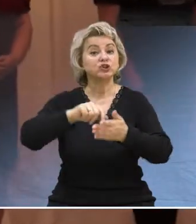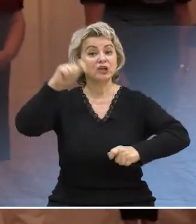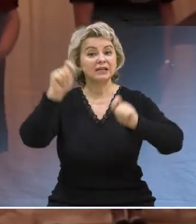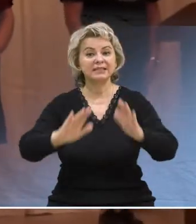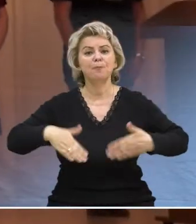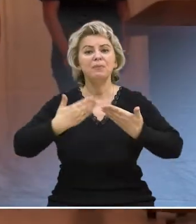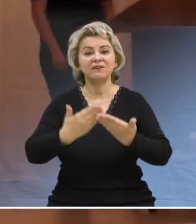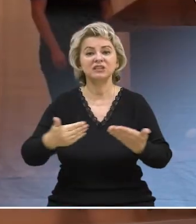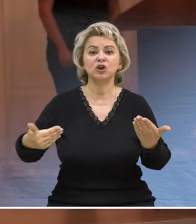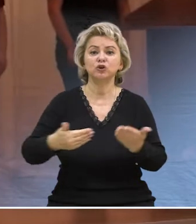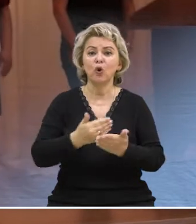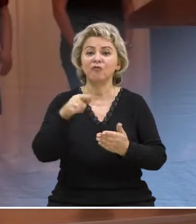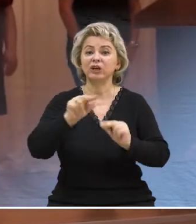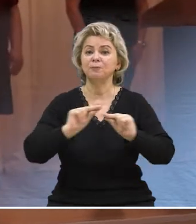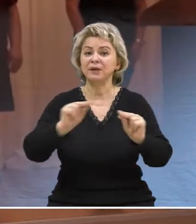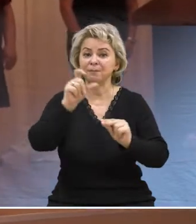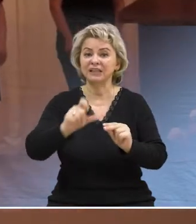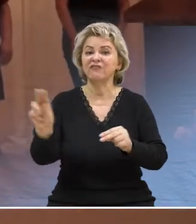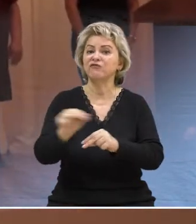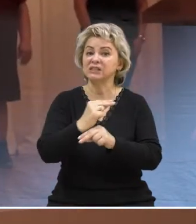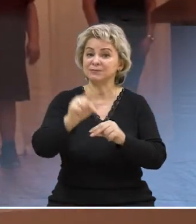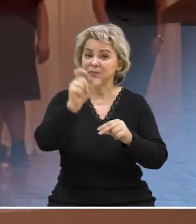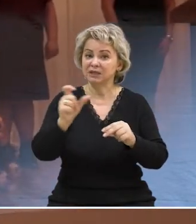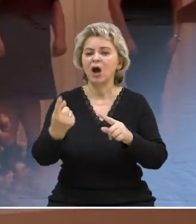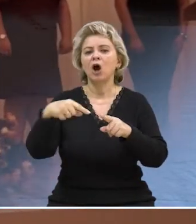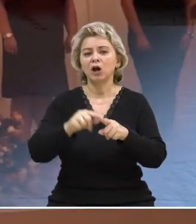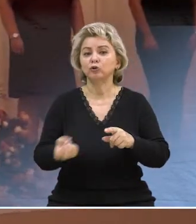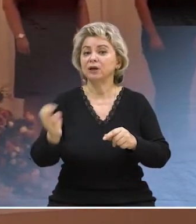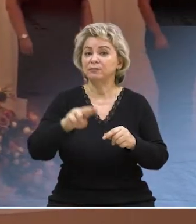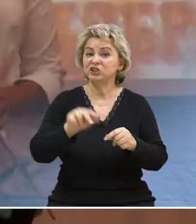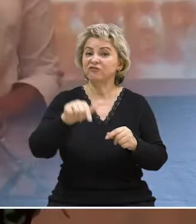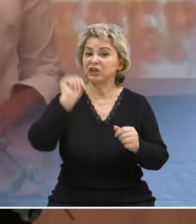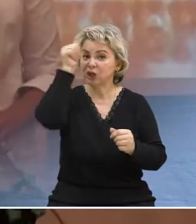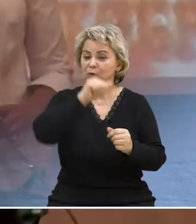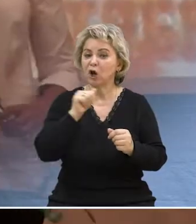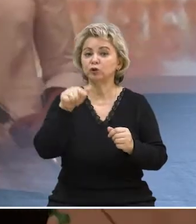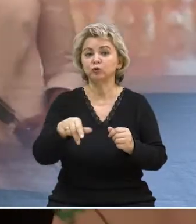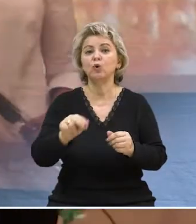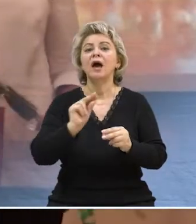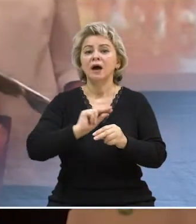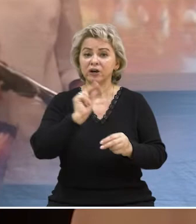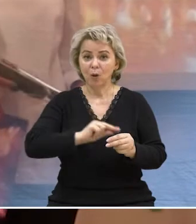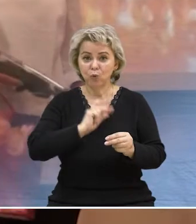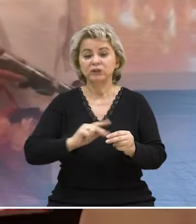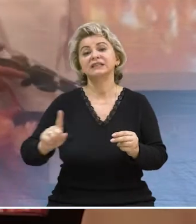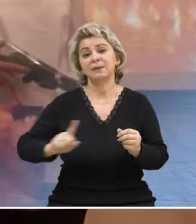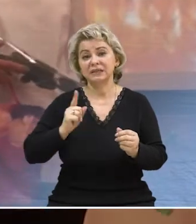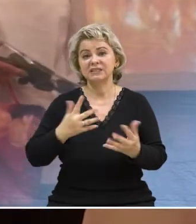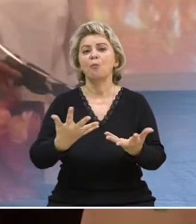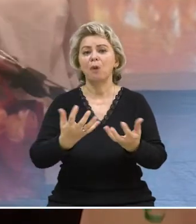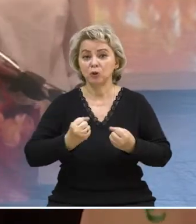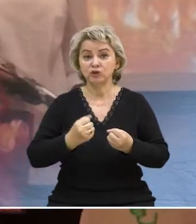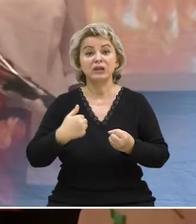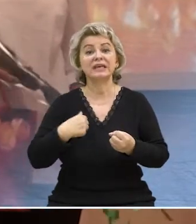Участники конференции приветствовали новоиспеченных учителей и воспитателей, которые пришли в этом году покорять вершины педагогического